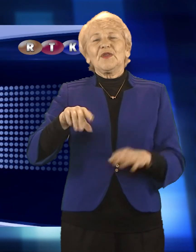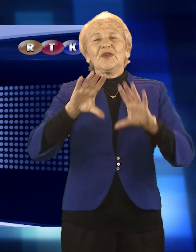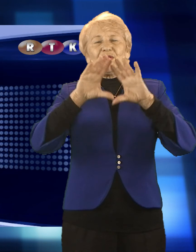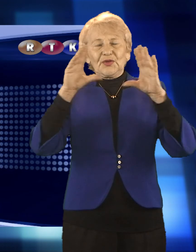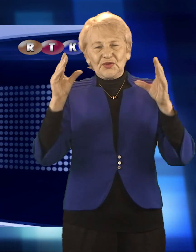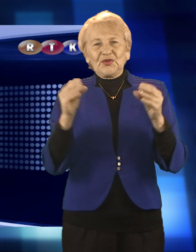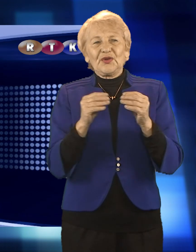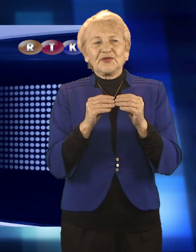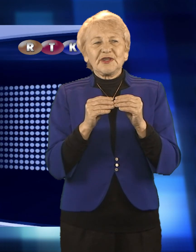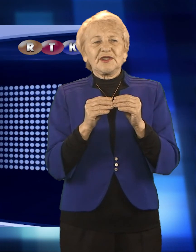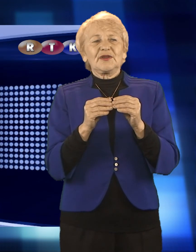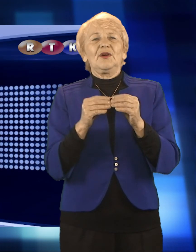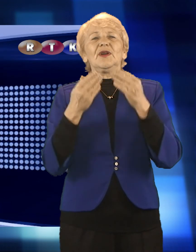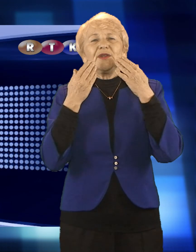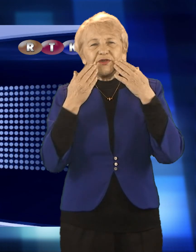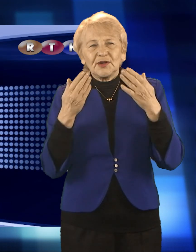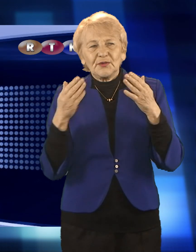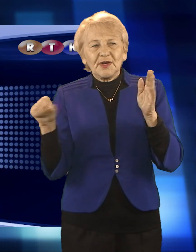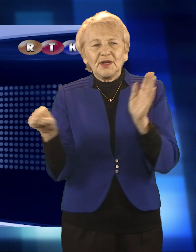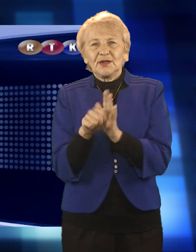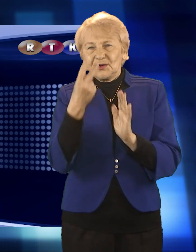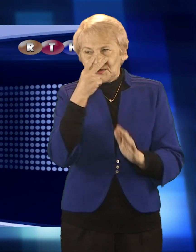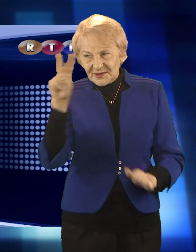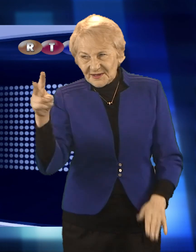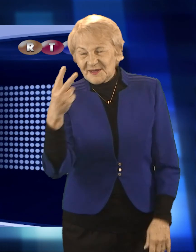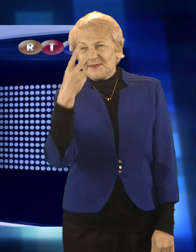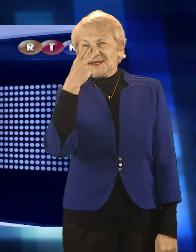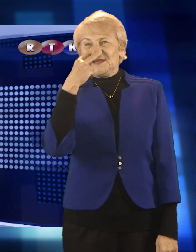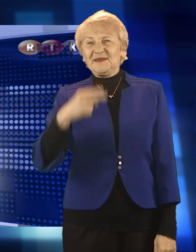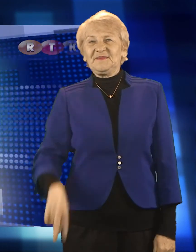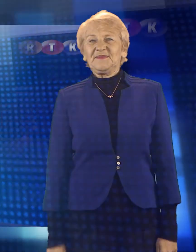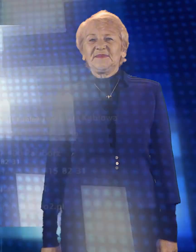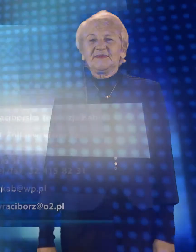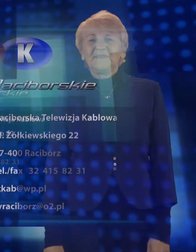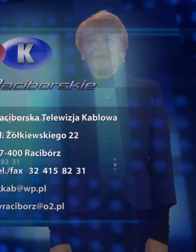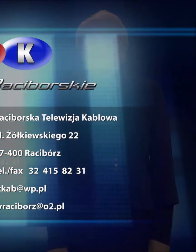To wszystko, co dziś dla Państwa przygotowaliśmy. Dziękuję za uwagę i do zobaczenia.